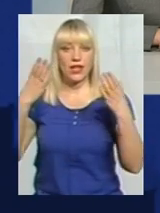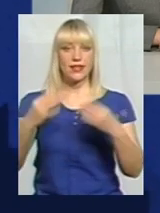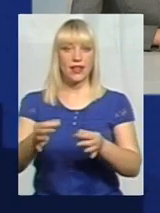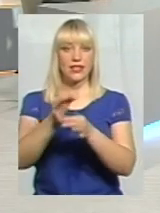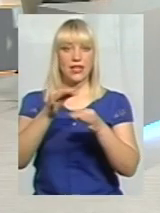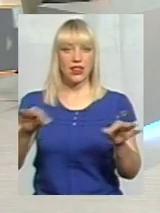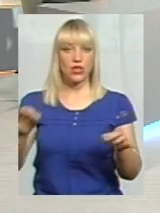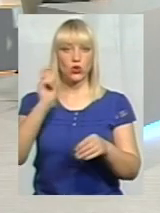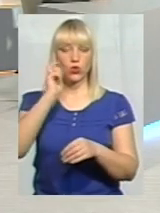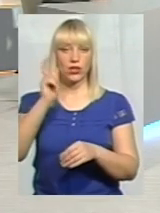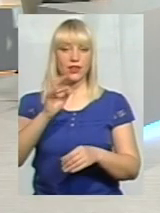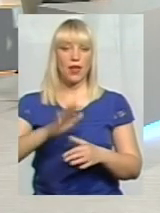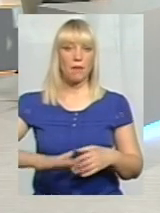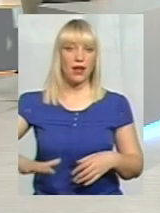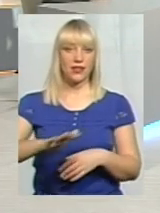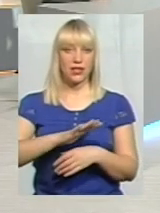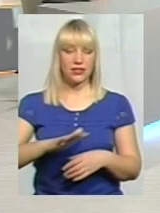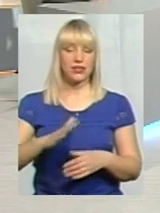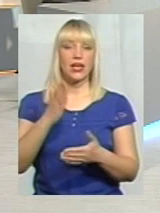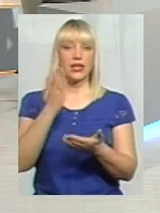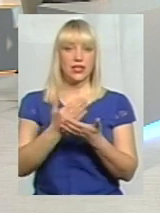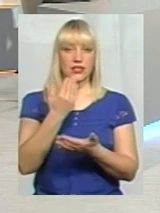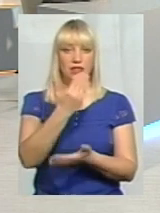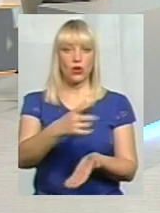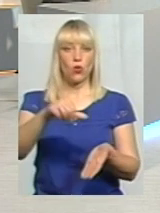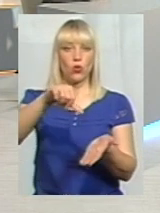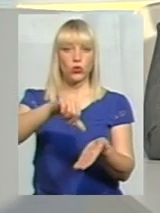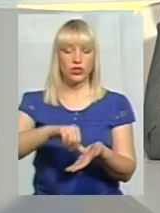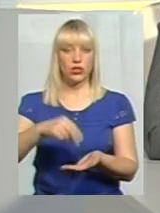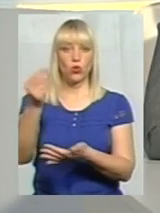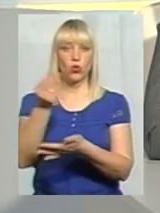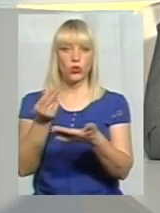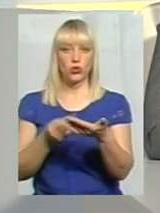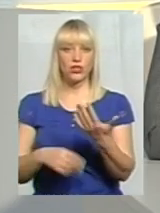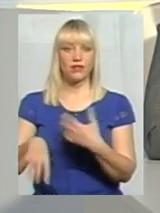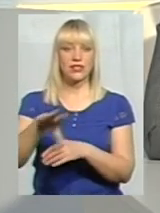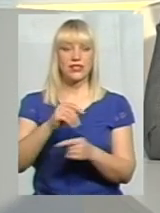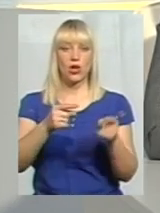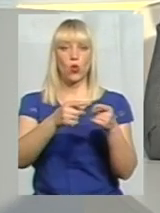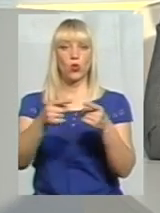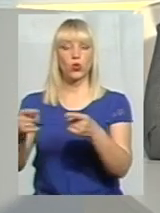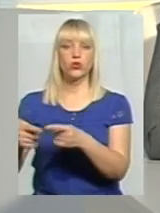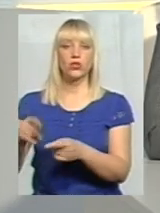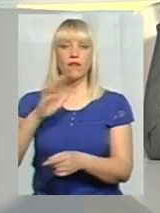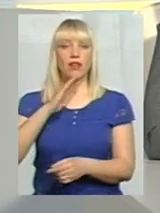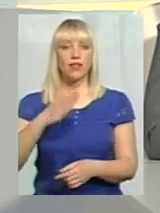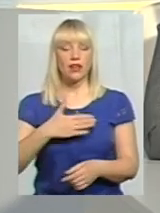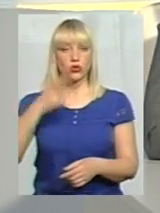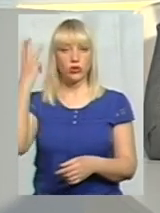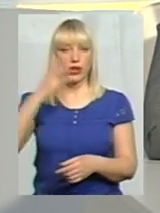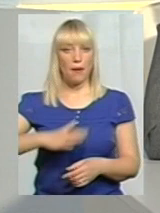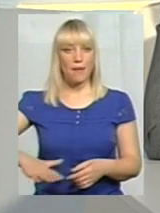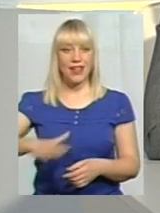на Майдані не проходить без учаці самих художників із усіх куточків нашої Хмельнични, в тому числі